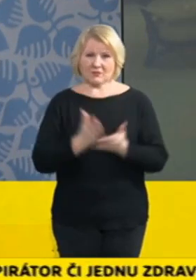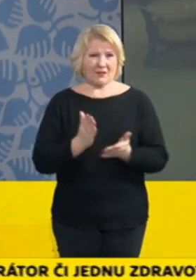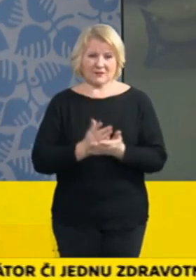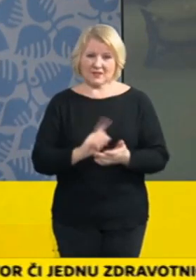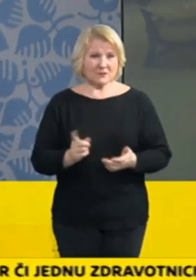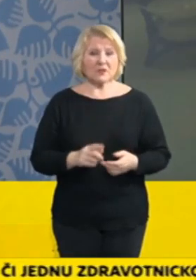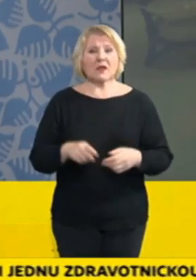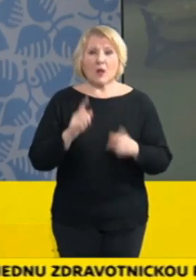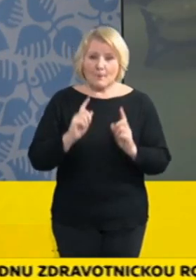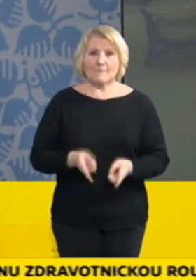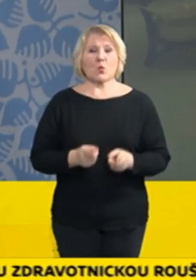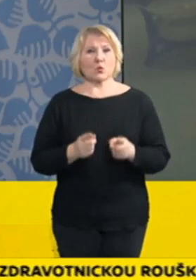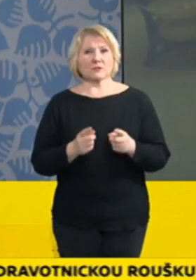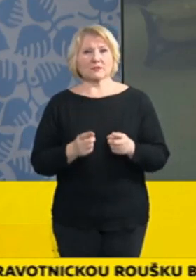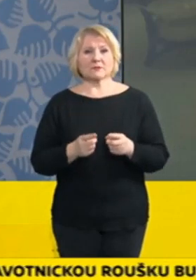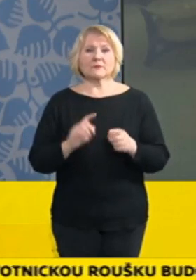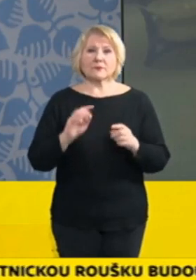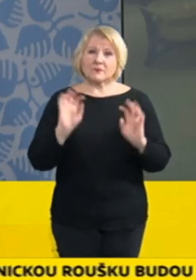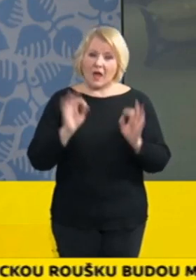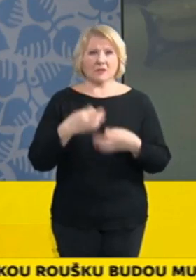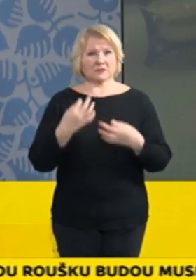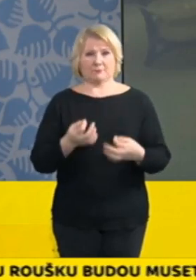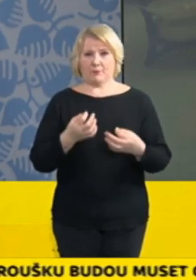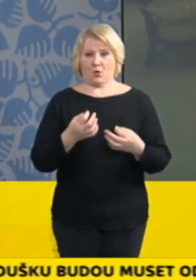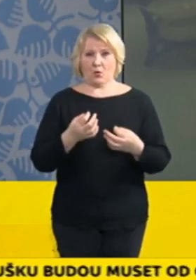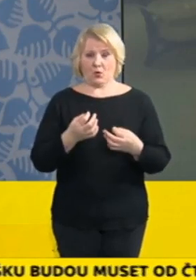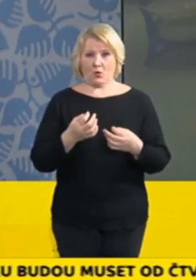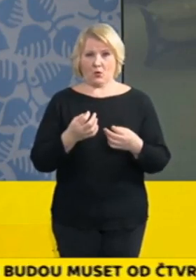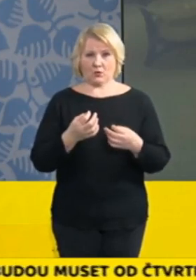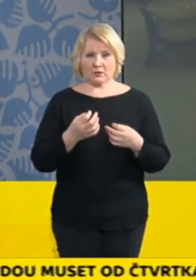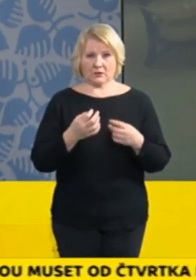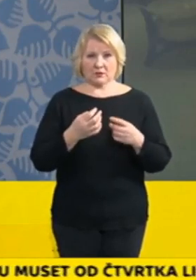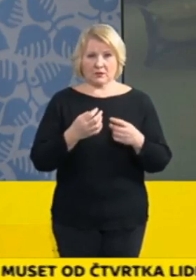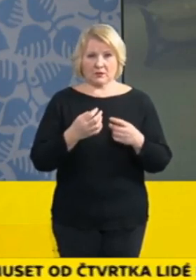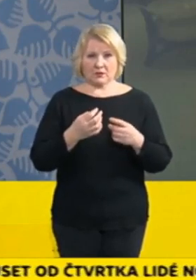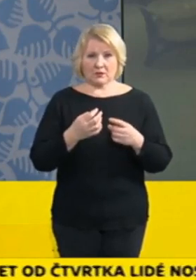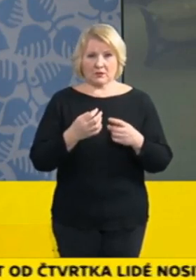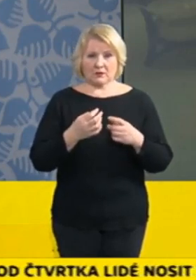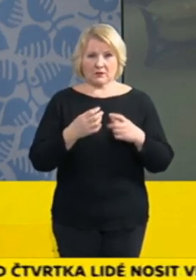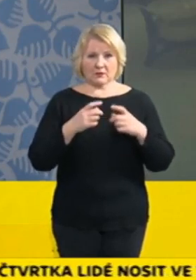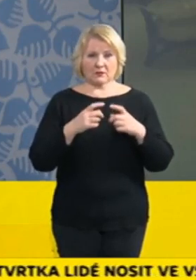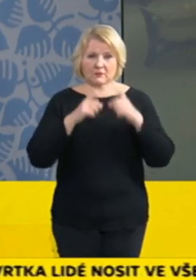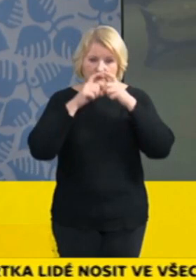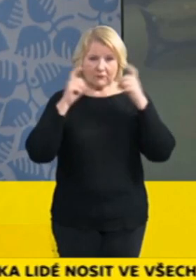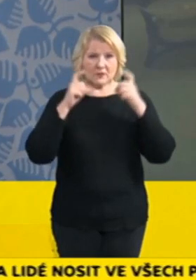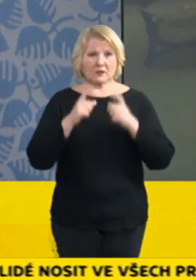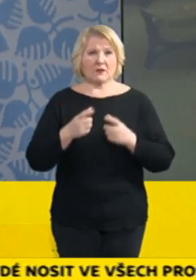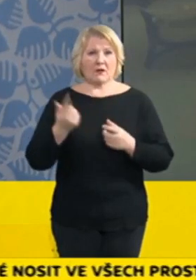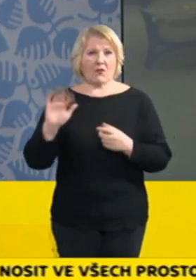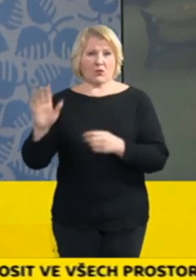minimálně tu obličejovou masku s určitou, vyrobenou z určitého materiálu, či chcete-li